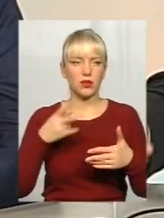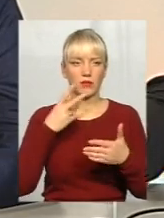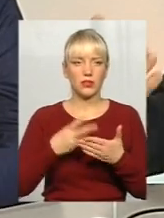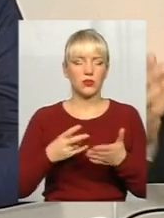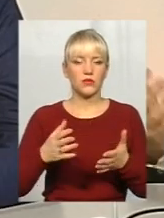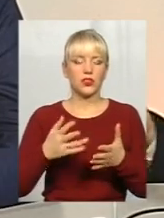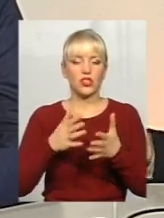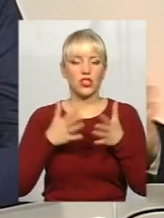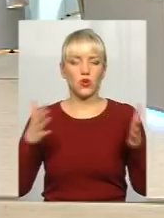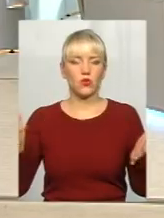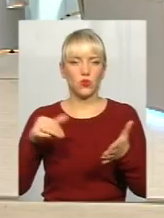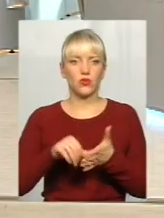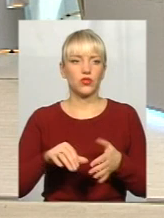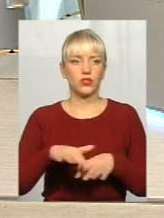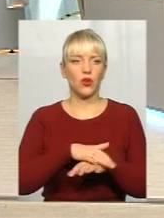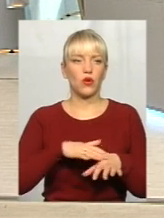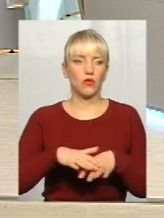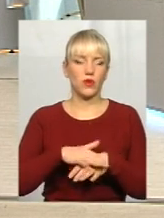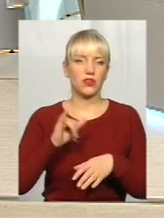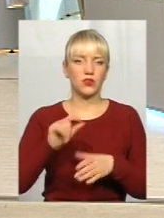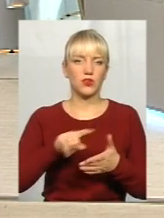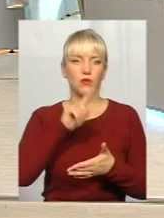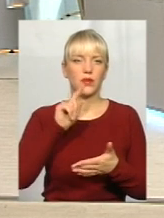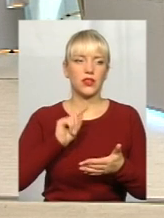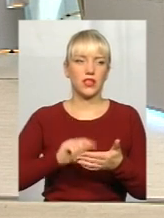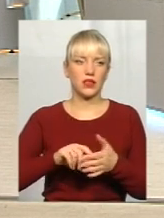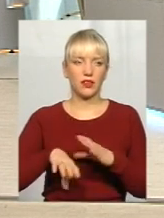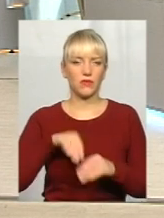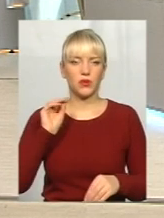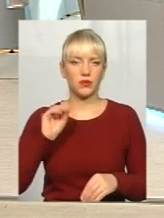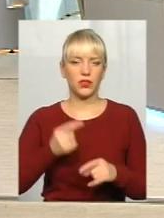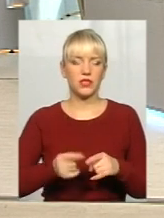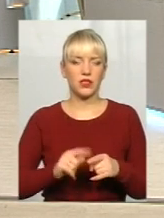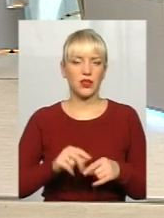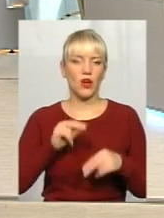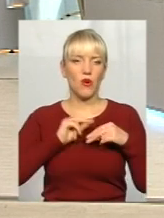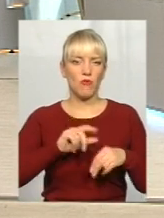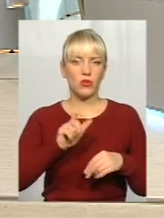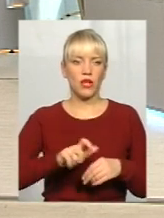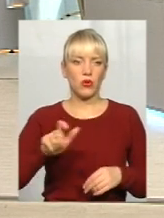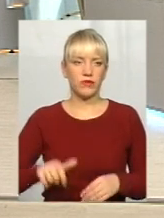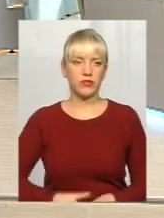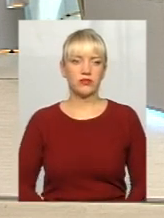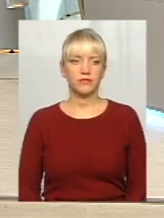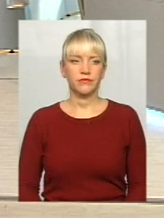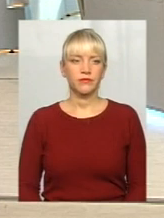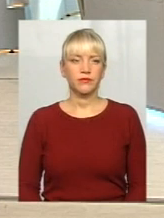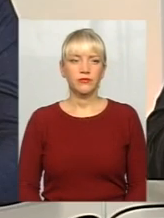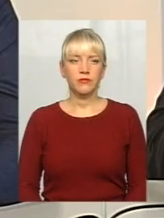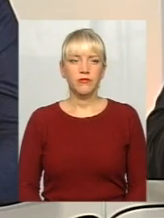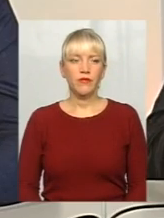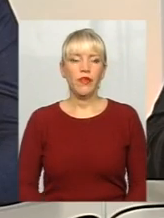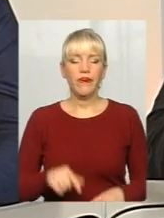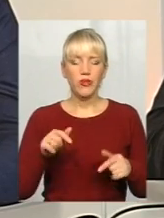участь громадськості, значит, у питаннях, скажімо, виборів от цих посадовців. От, то, звичайно, в цьому